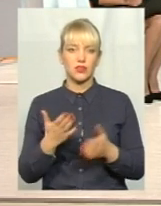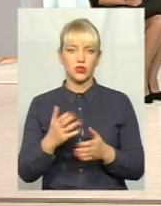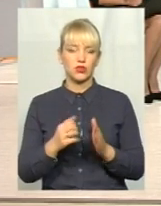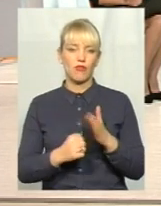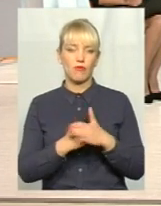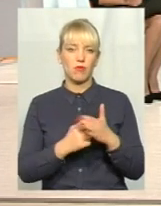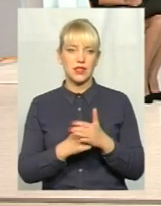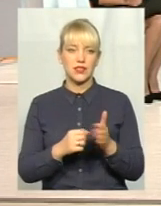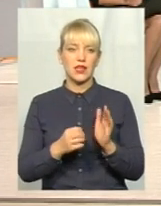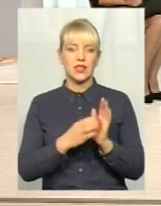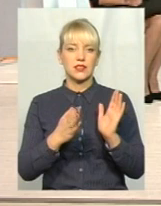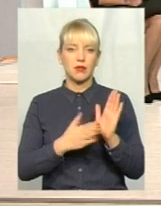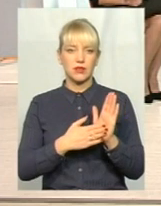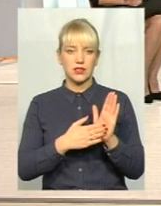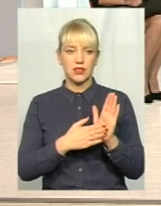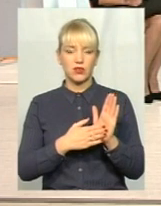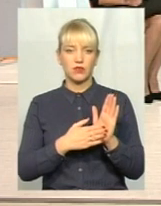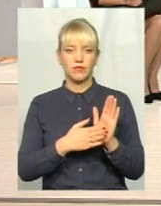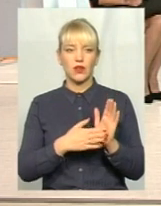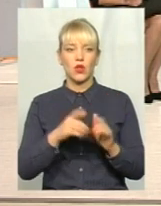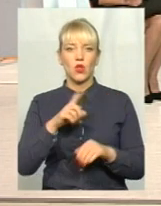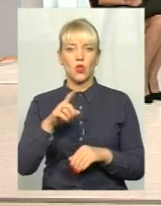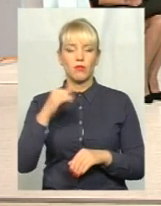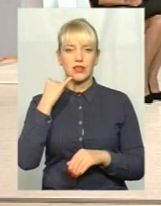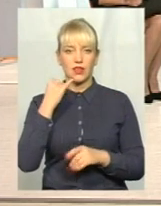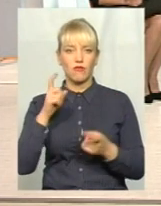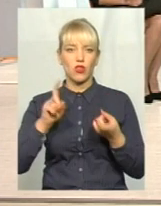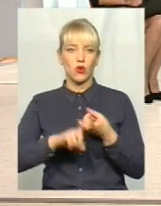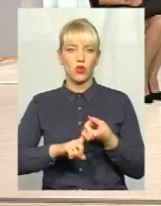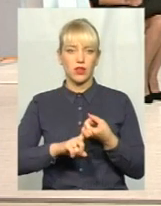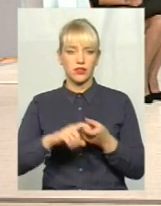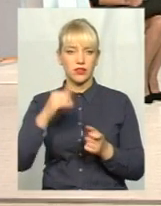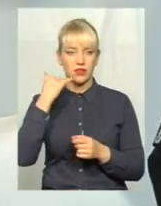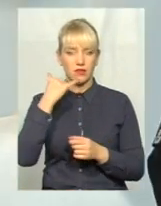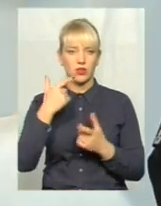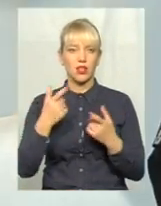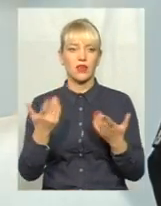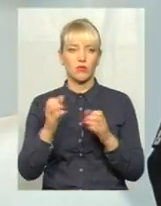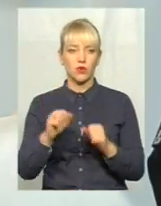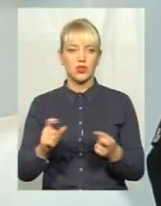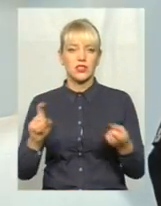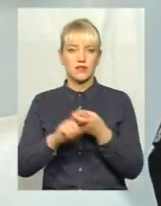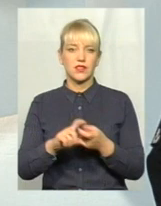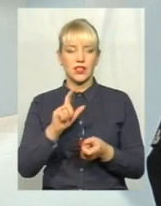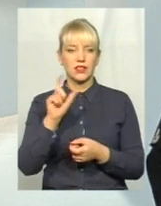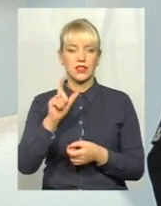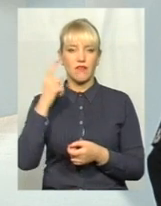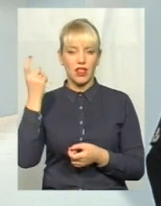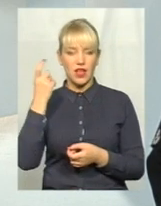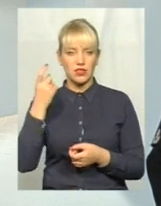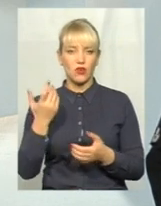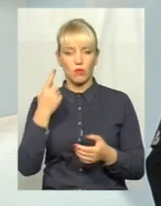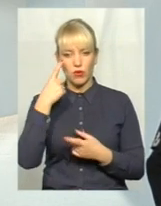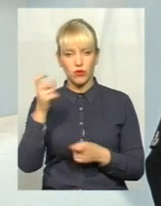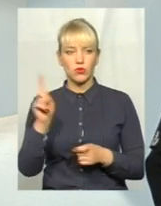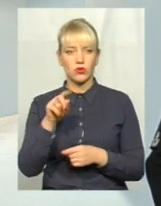записаний десь номер телефона, контактний номер телефона, по якому можна зв'язатися з власником, і повідомити про те, що